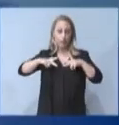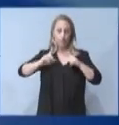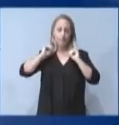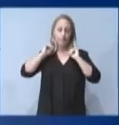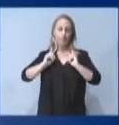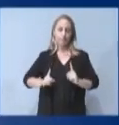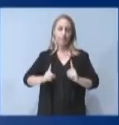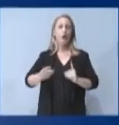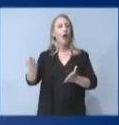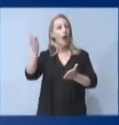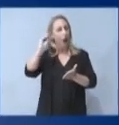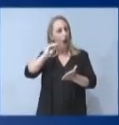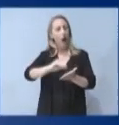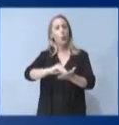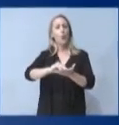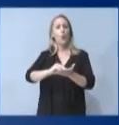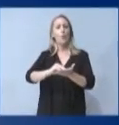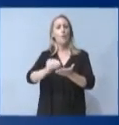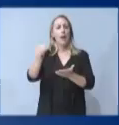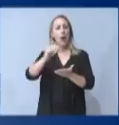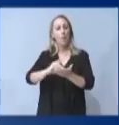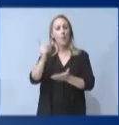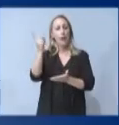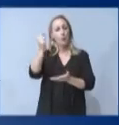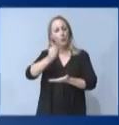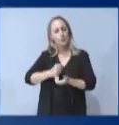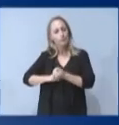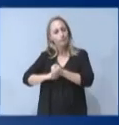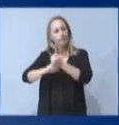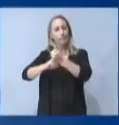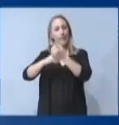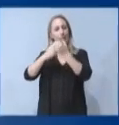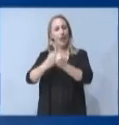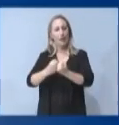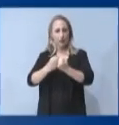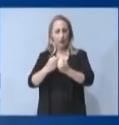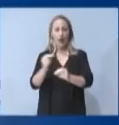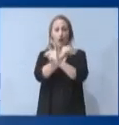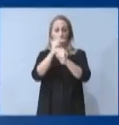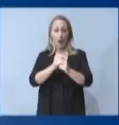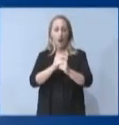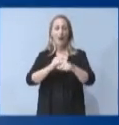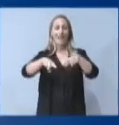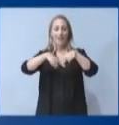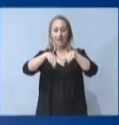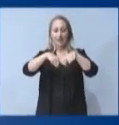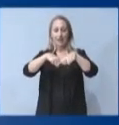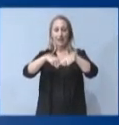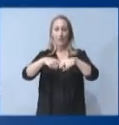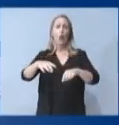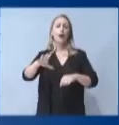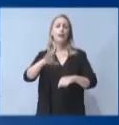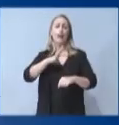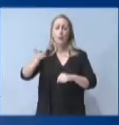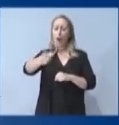μία ακόμα πρόσθετη οικονομική στήριξη. Γι' αυτό και το Δεκέμβριο, σε όλους